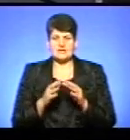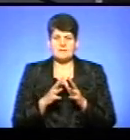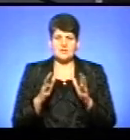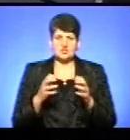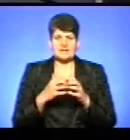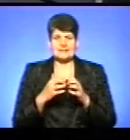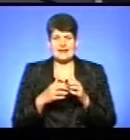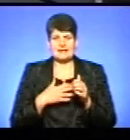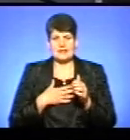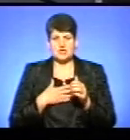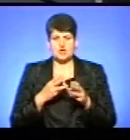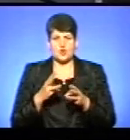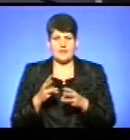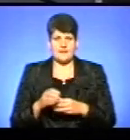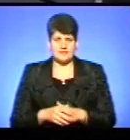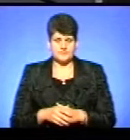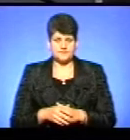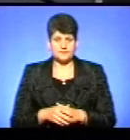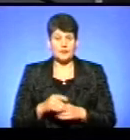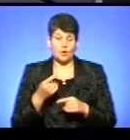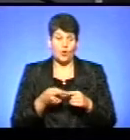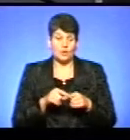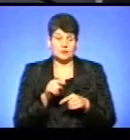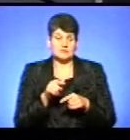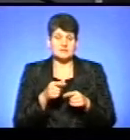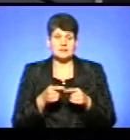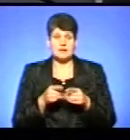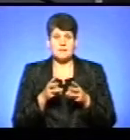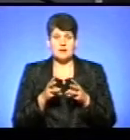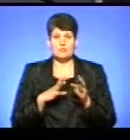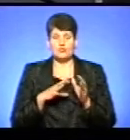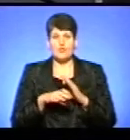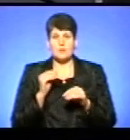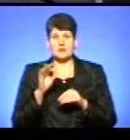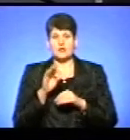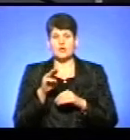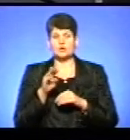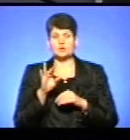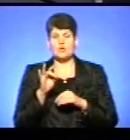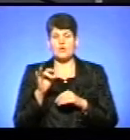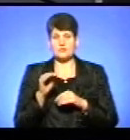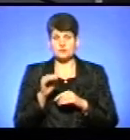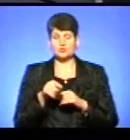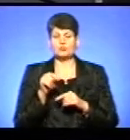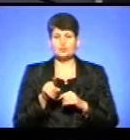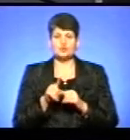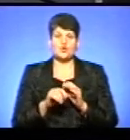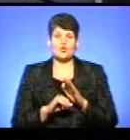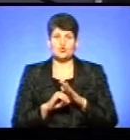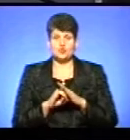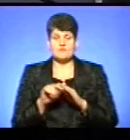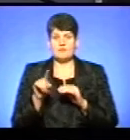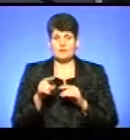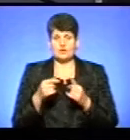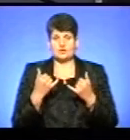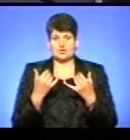котельнях. Одним з таких видів палива був обраний торф, у зв'язку з тим, що основа, вимог